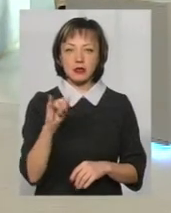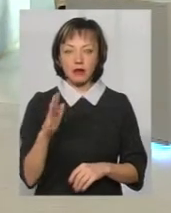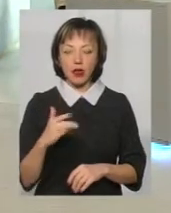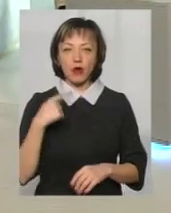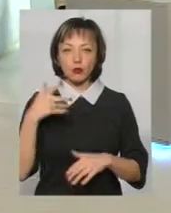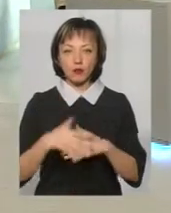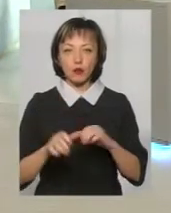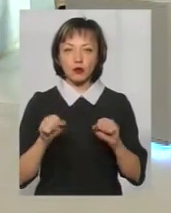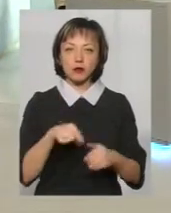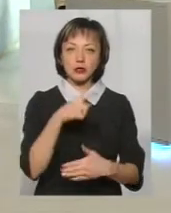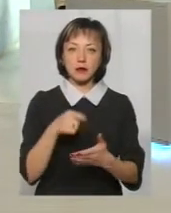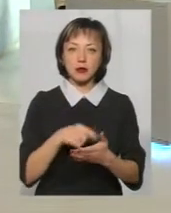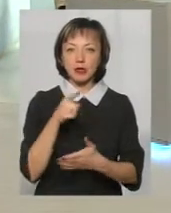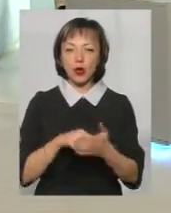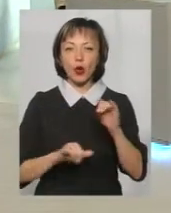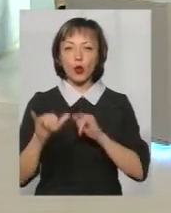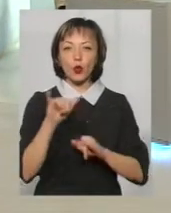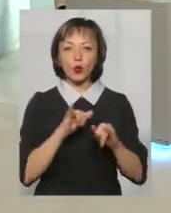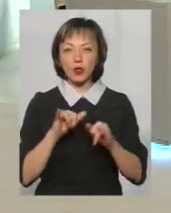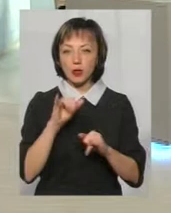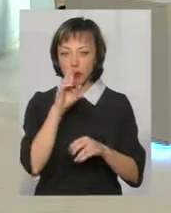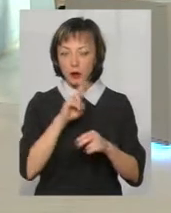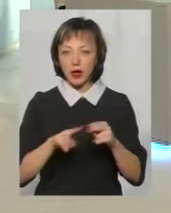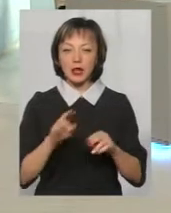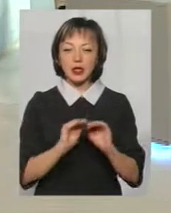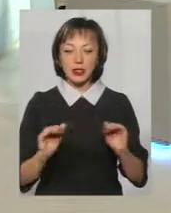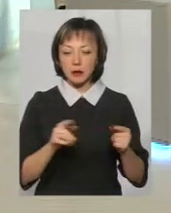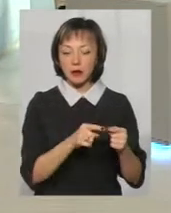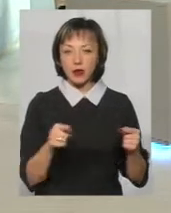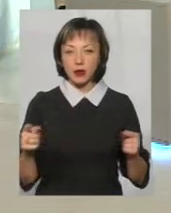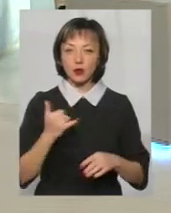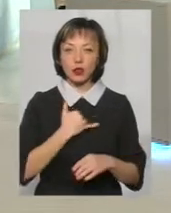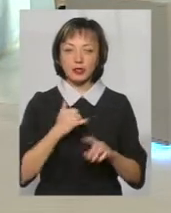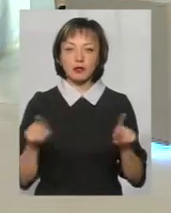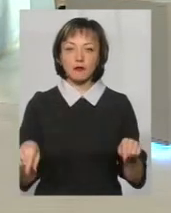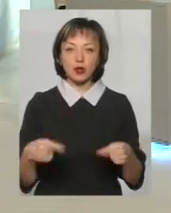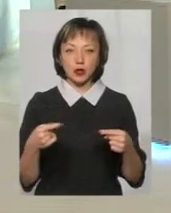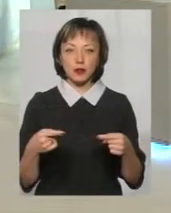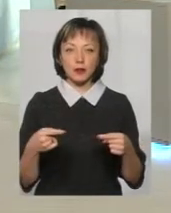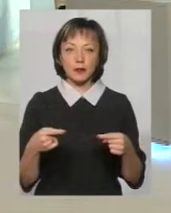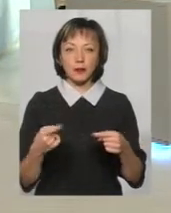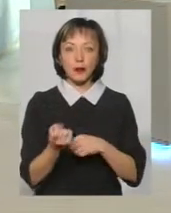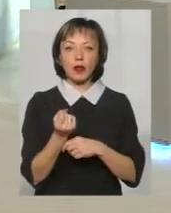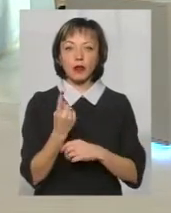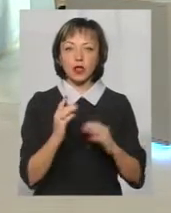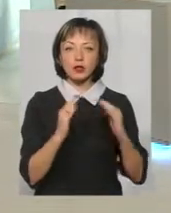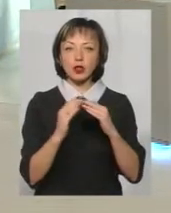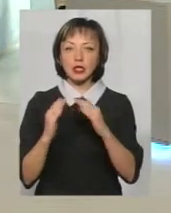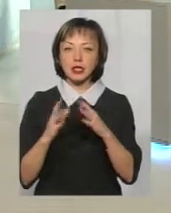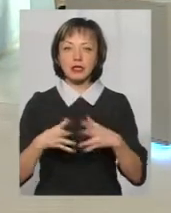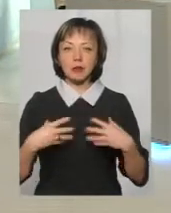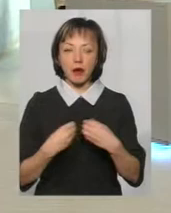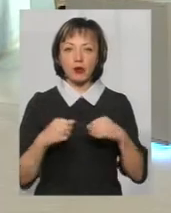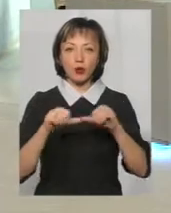розумію, що можуть бути запитання, куди поділися діти. За цей період у нас створилося, за п'ять років у нас створилося 11 будинків сімейного